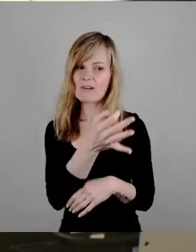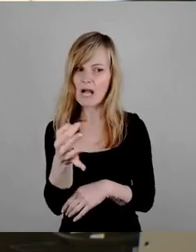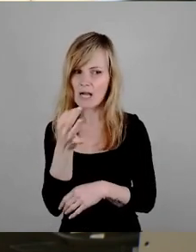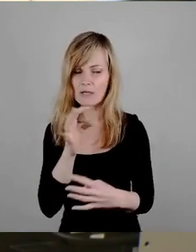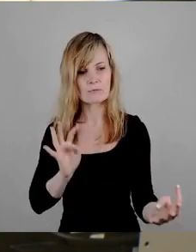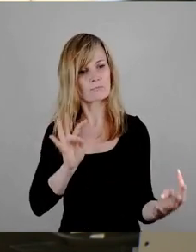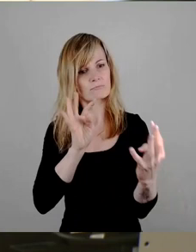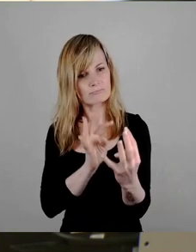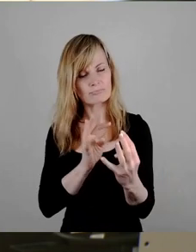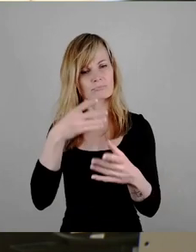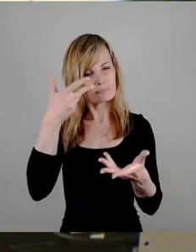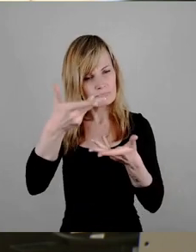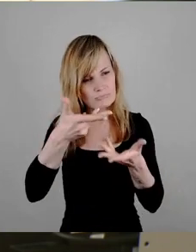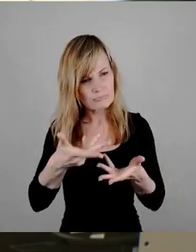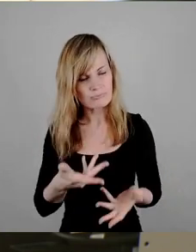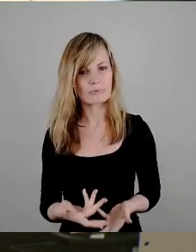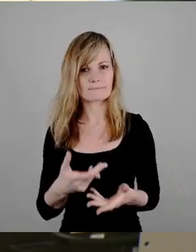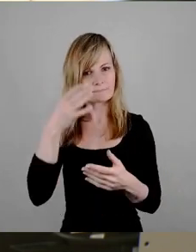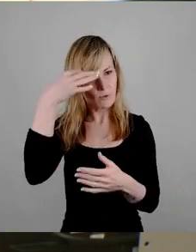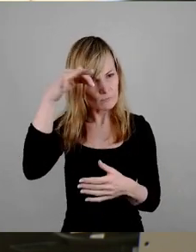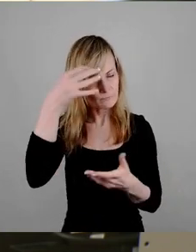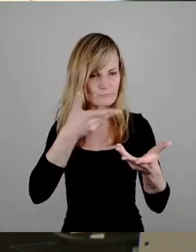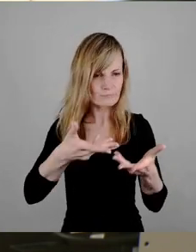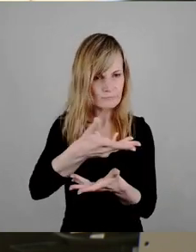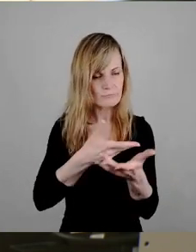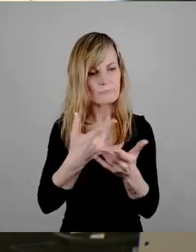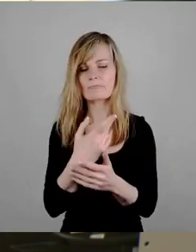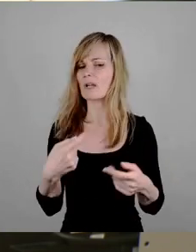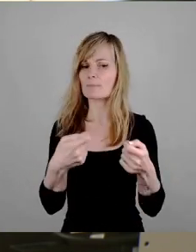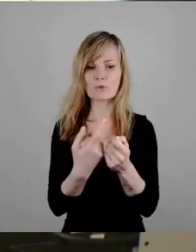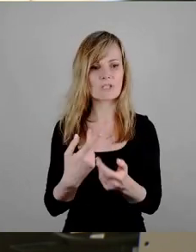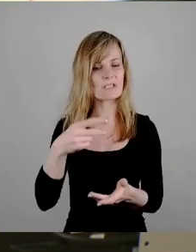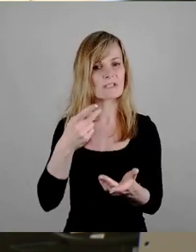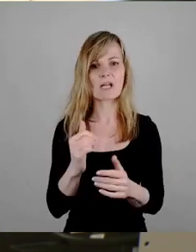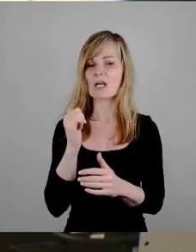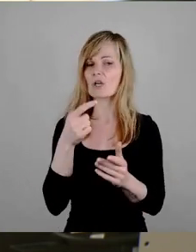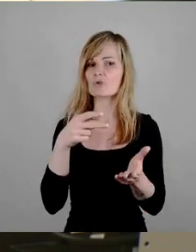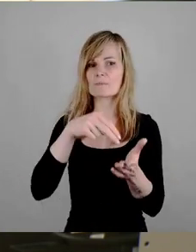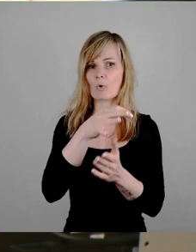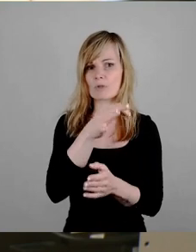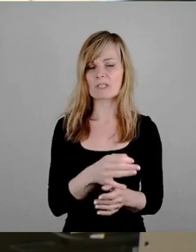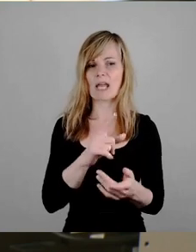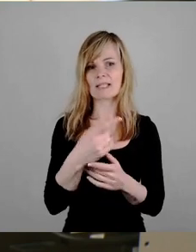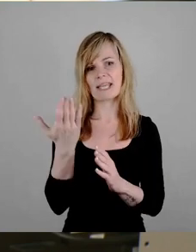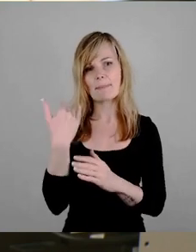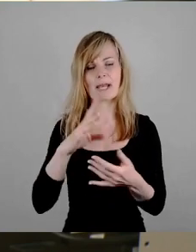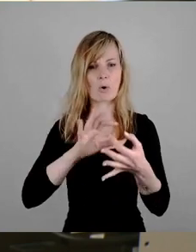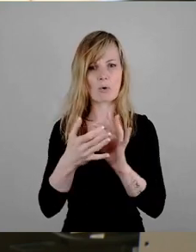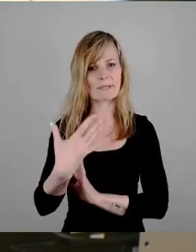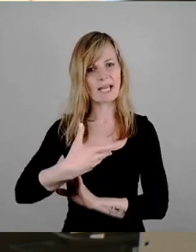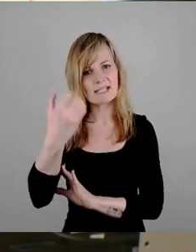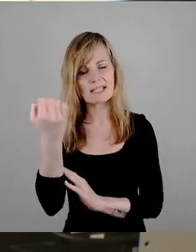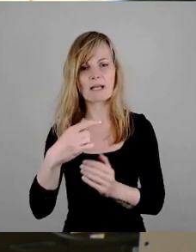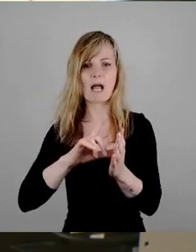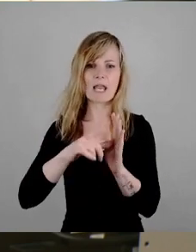gebrainstormt Dabei waren Bundesstützpunktleiter, ehemalige Olympianiken, Leistungssportler Der Stadtsportbund, dafür der